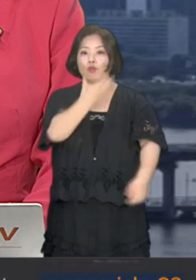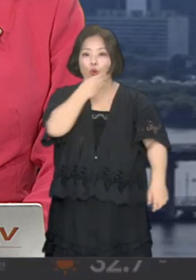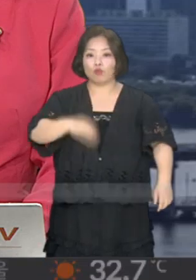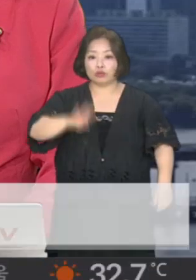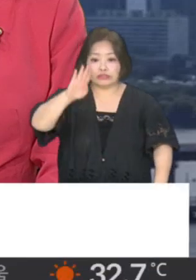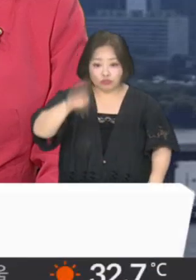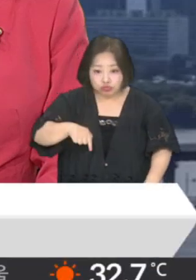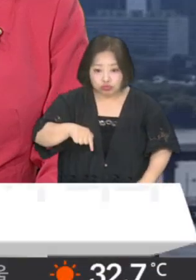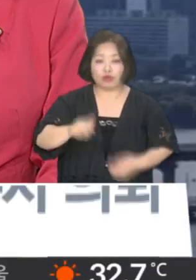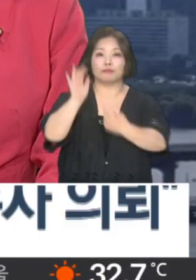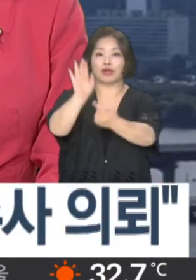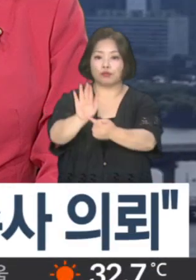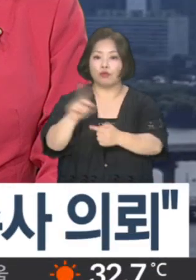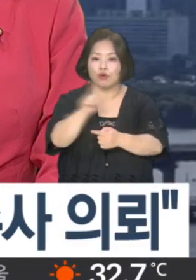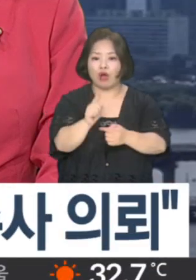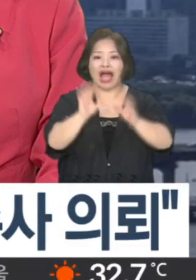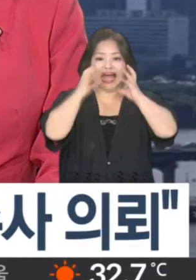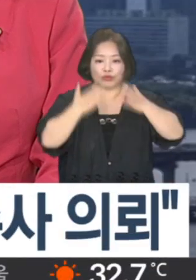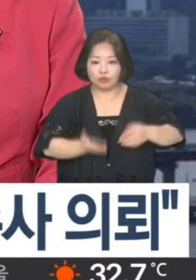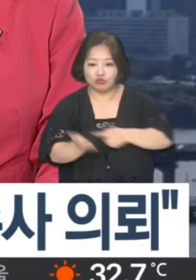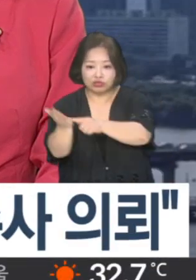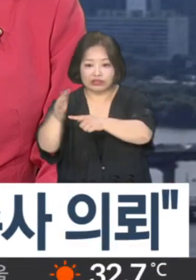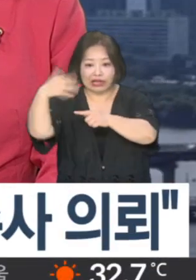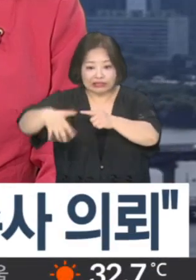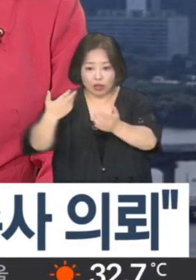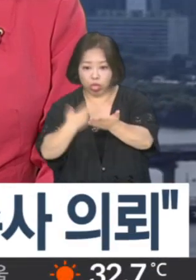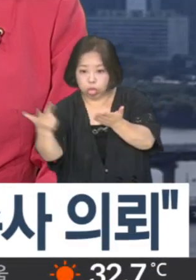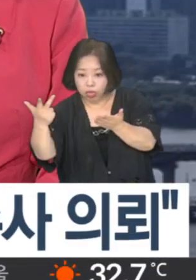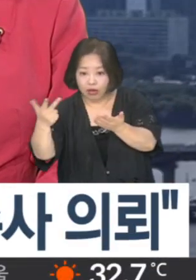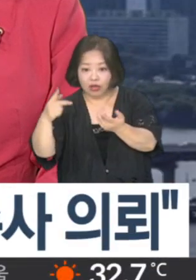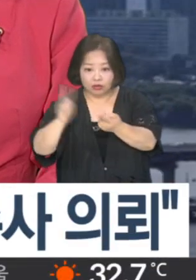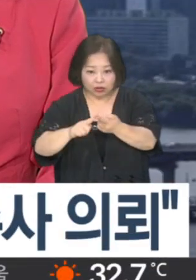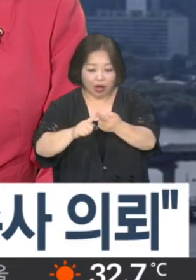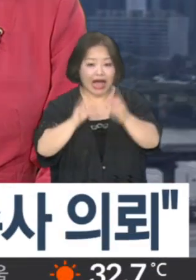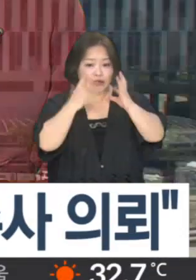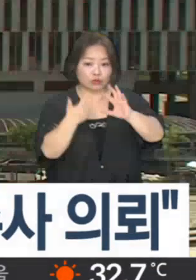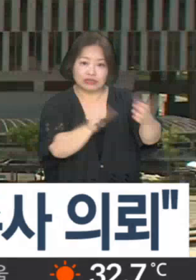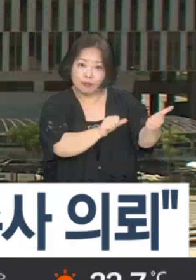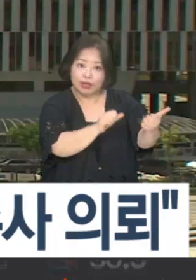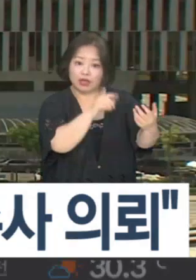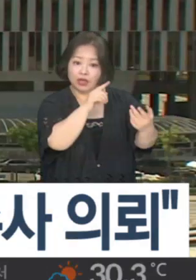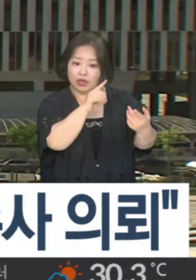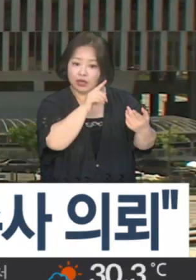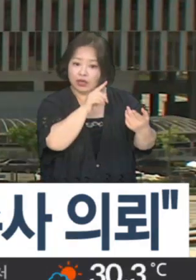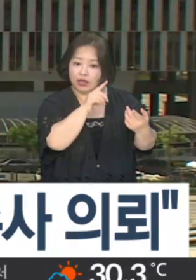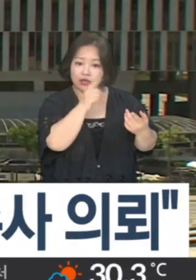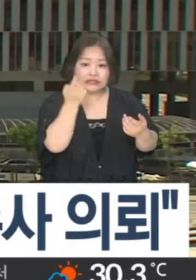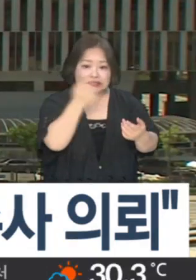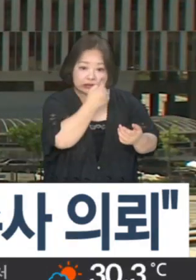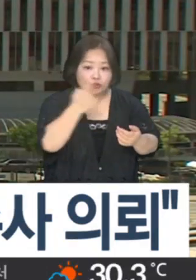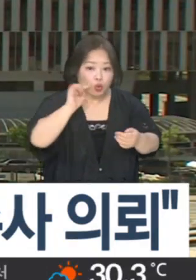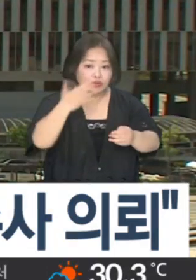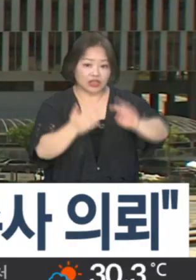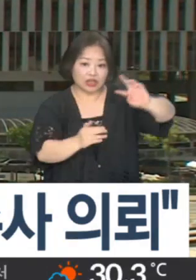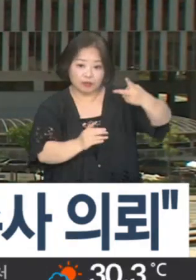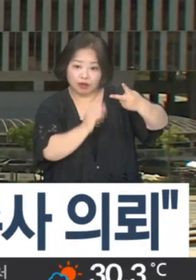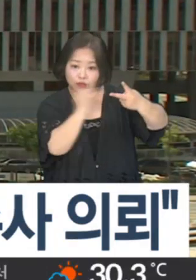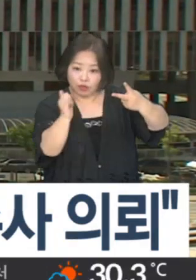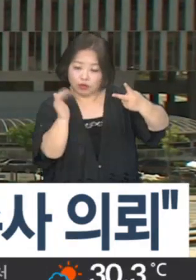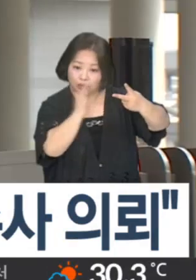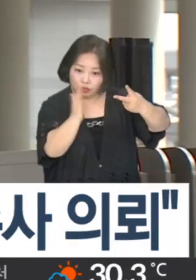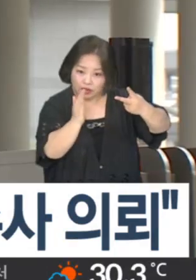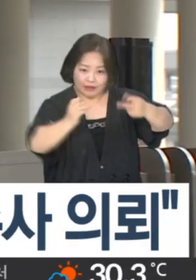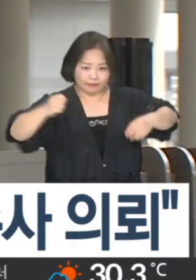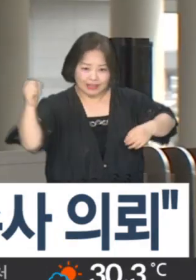보건복지부가 출생 미신고 아동 전수조사에서 사망이 확인된 222명에 대해 학대 가능성 추가 확인에